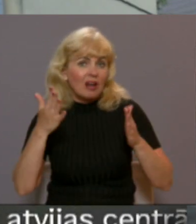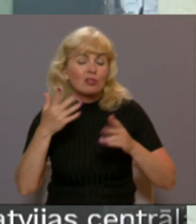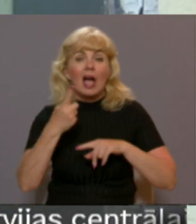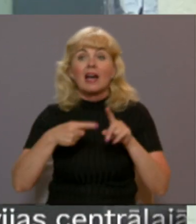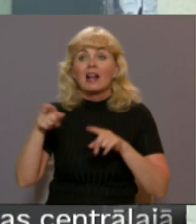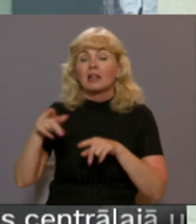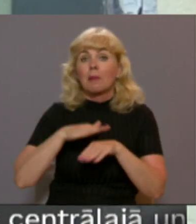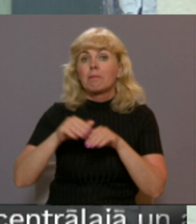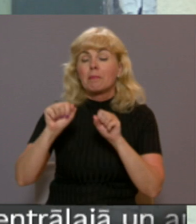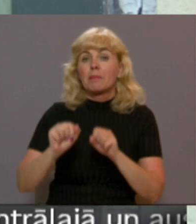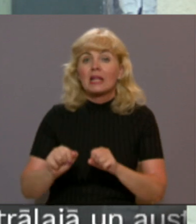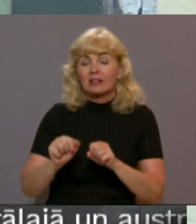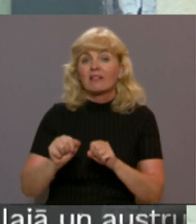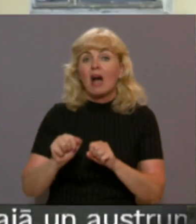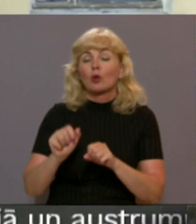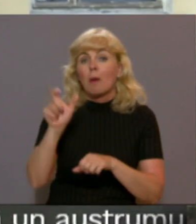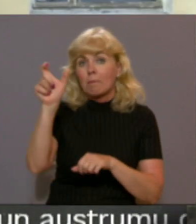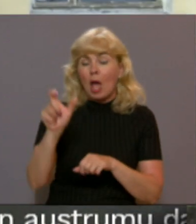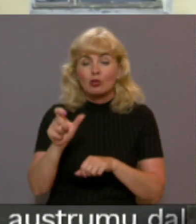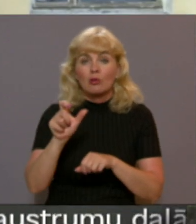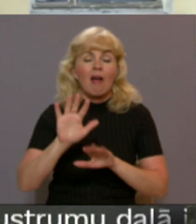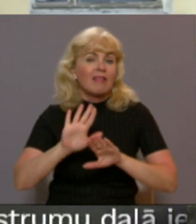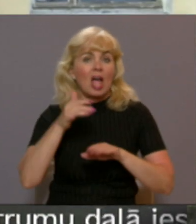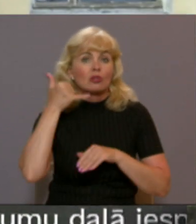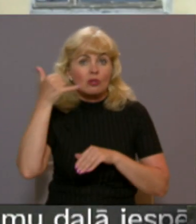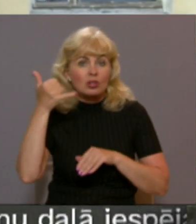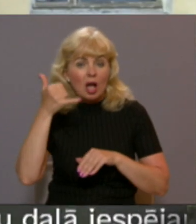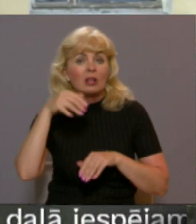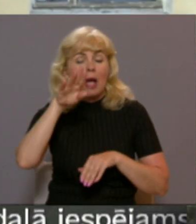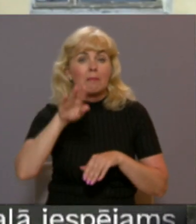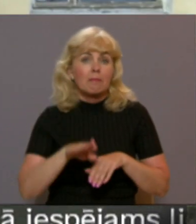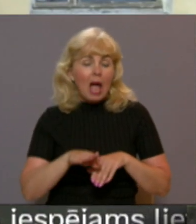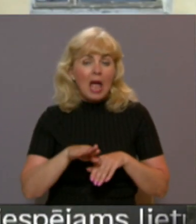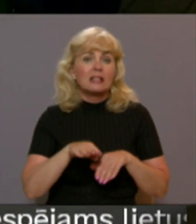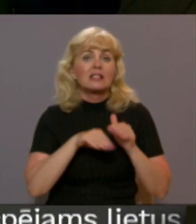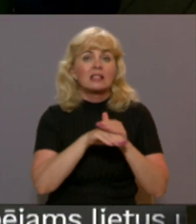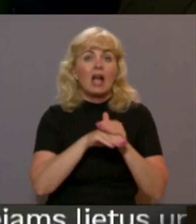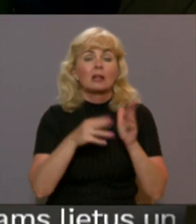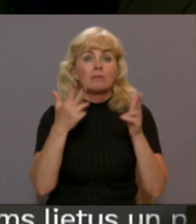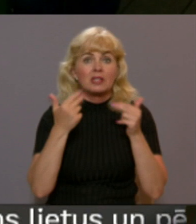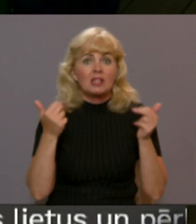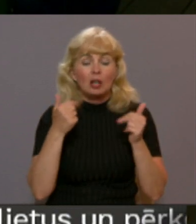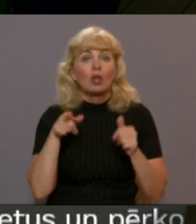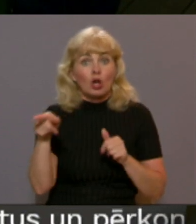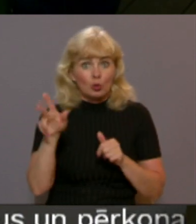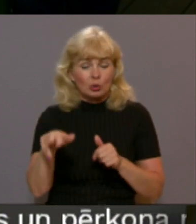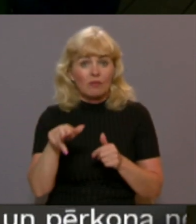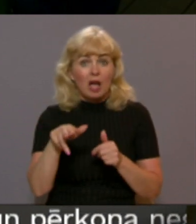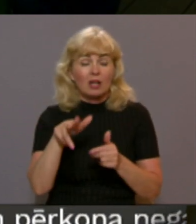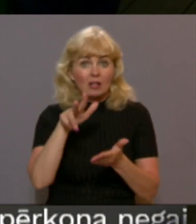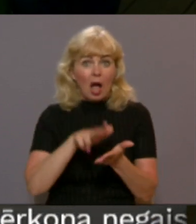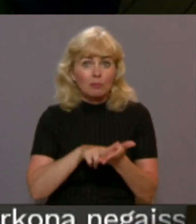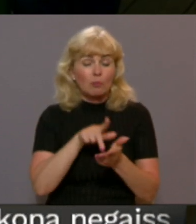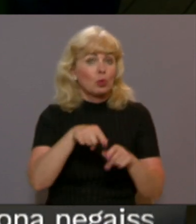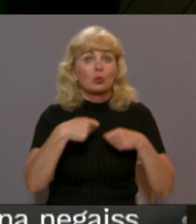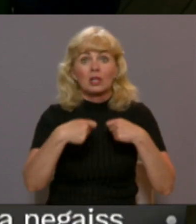pilnvaroto personu neizdodas sazvanīt. Ir saglabājies aptuveni mēnesi vecs sarunas ieraksts. Jūs varat apsapcināt, ka, piemēram, naportosiet